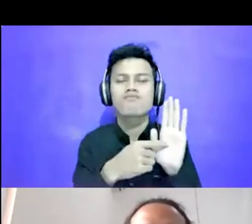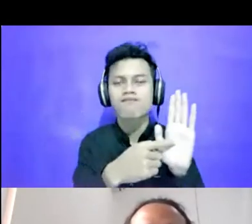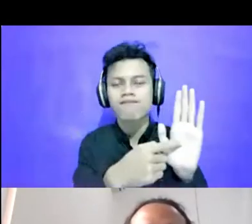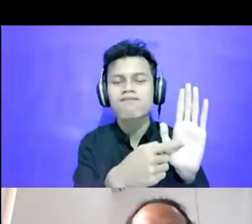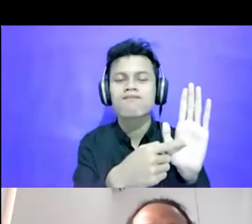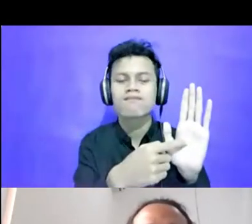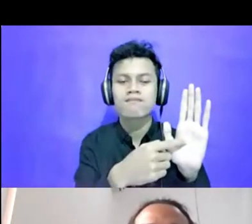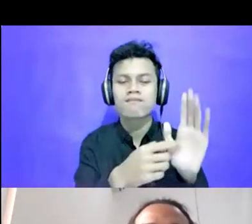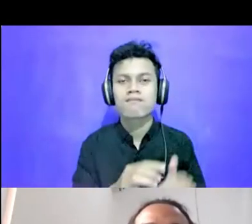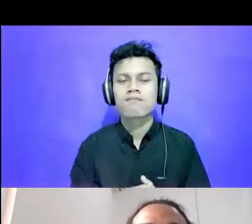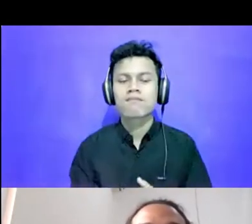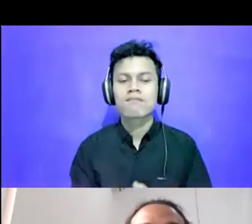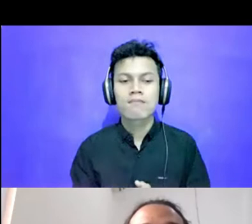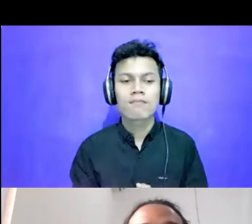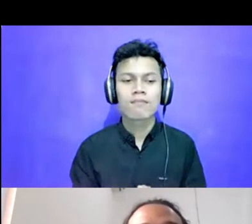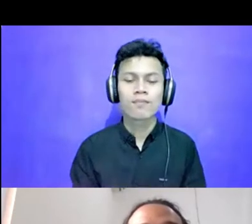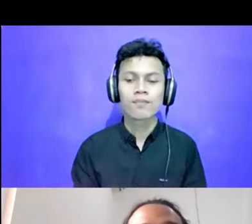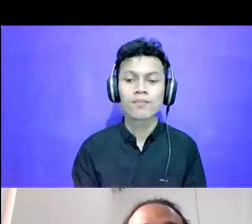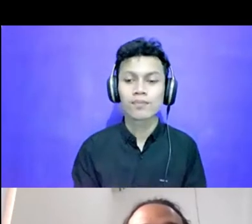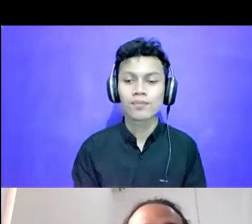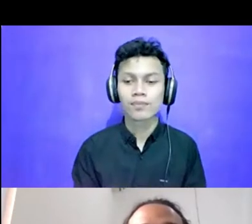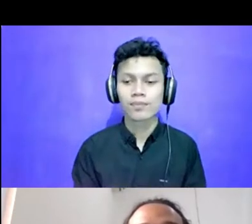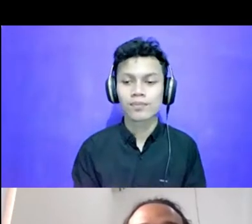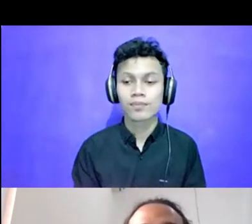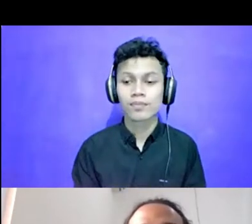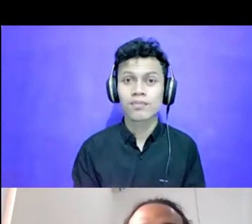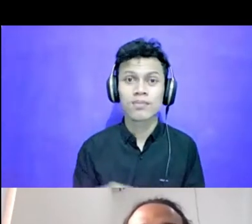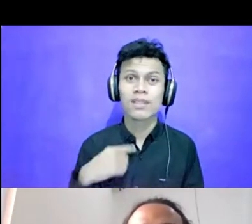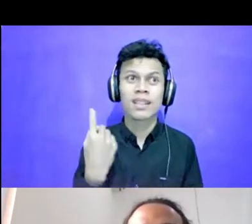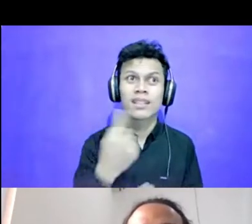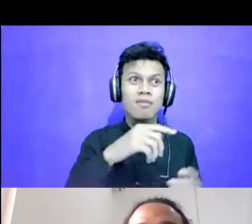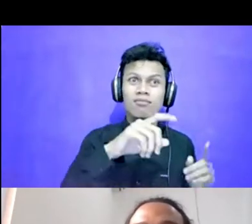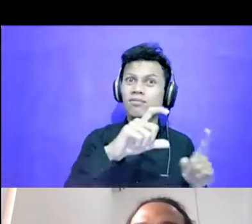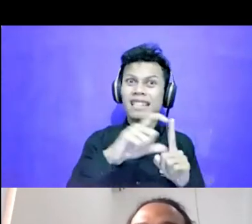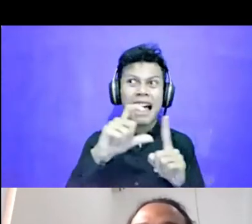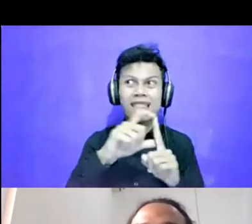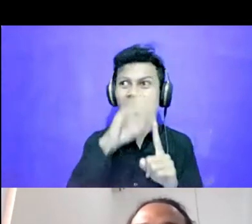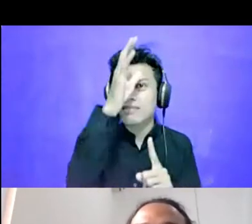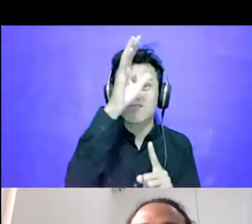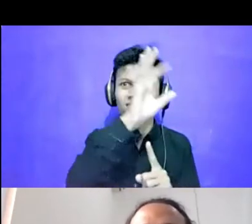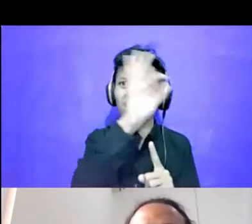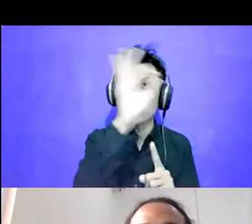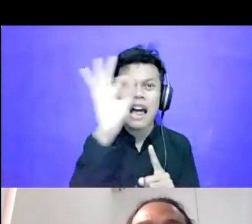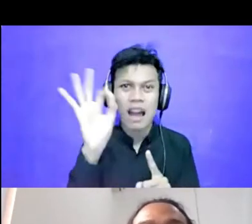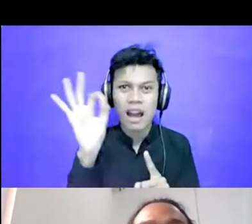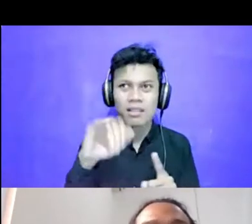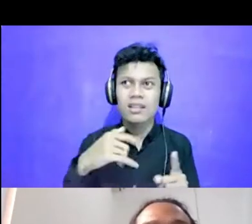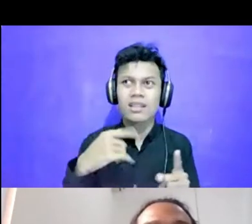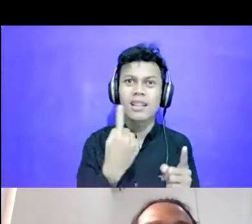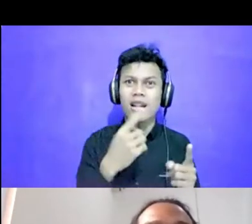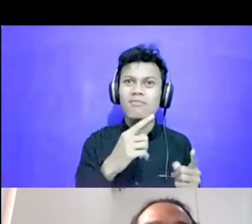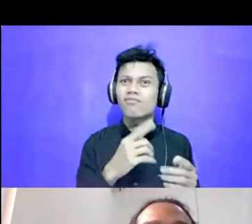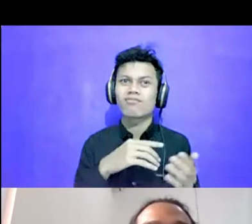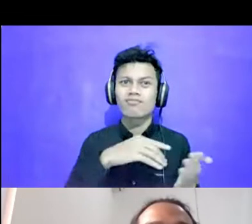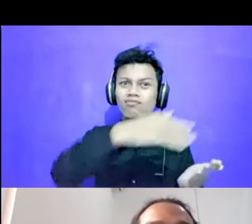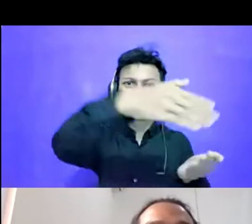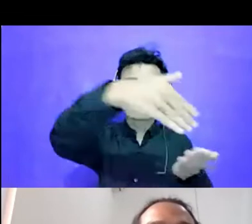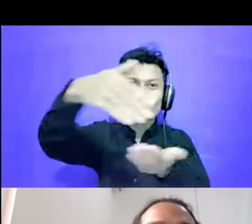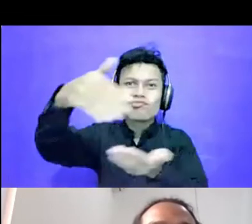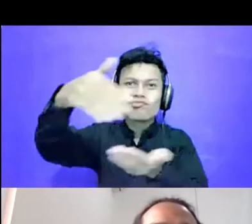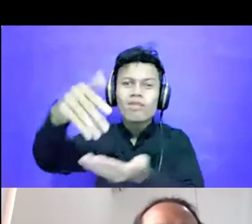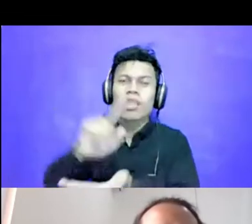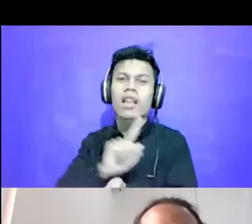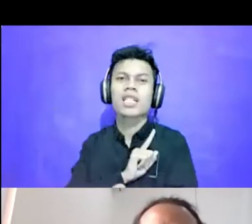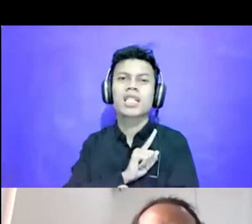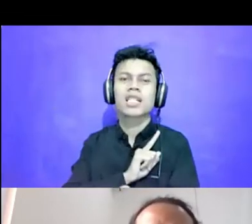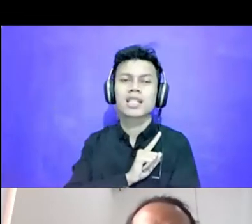Kondisi Akhir Bengan Solo Karena Kita Nggak Punya Data Akhirnya Kita Ngambil Sendiri Datanya Itu Yang Kita